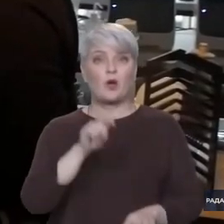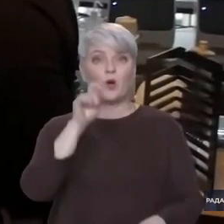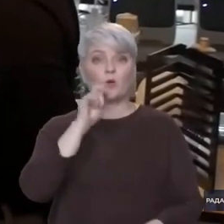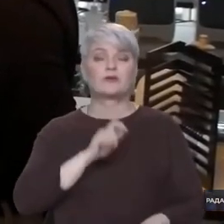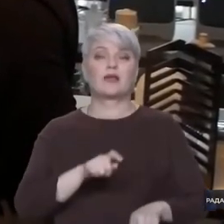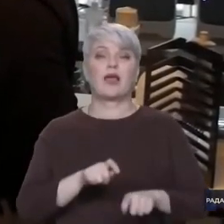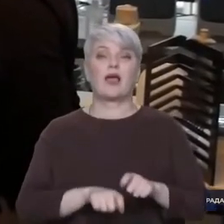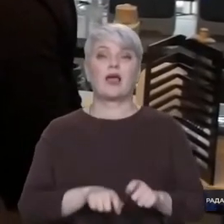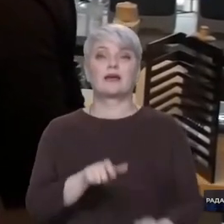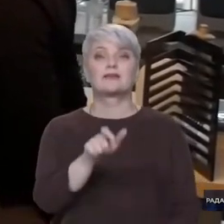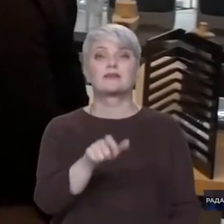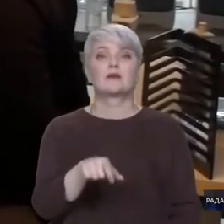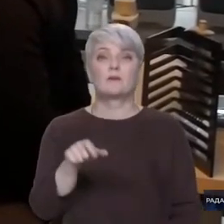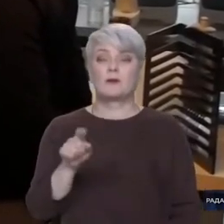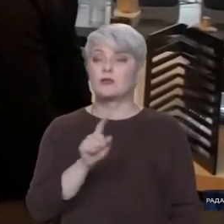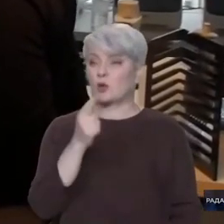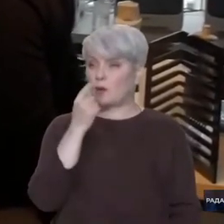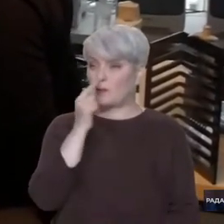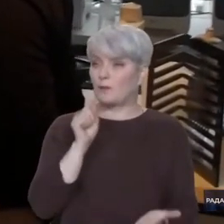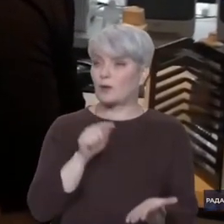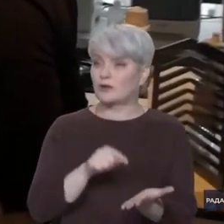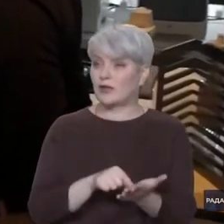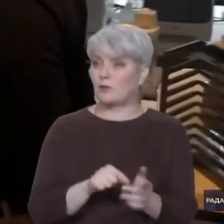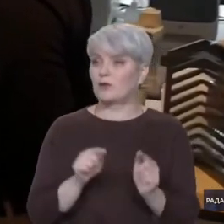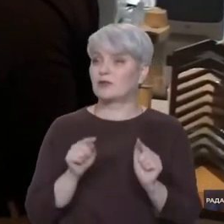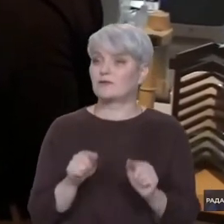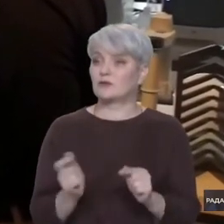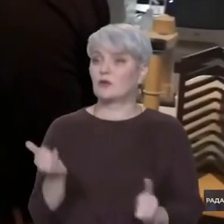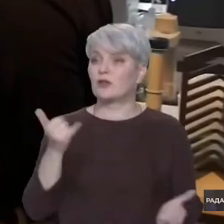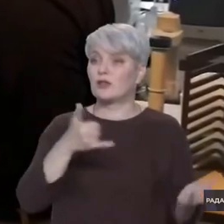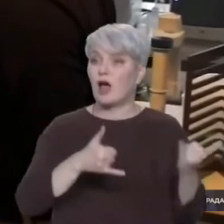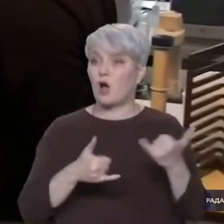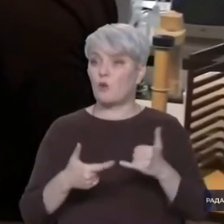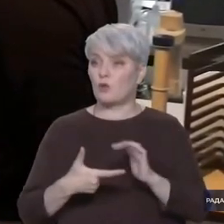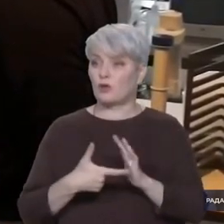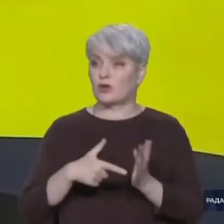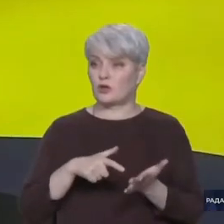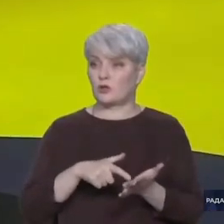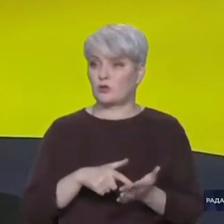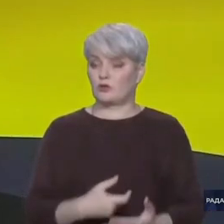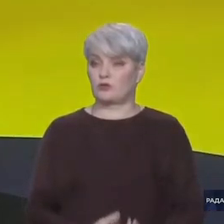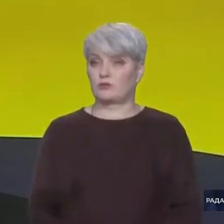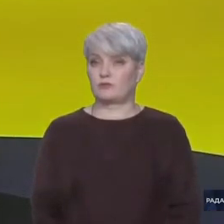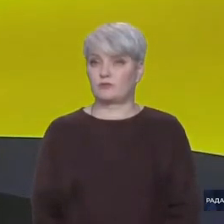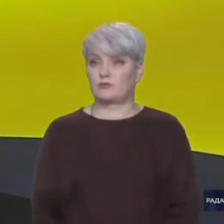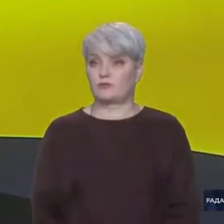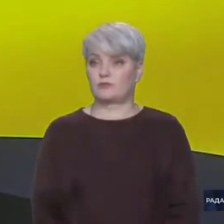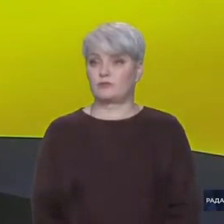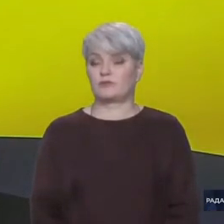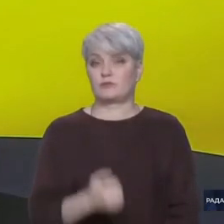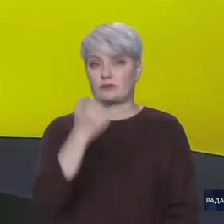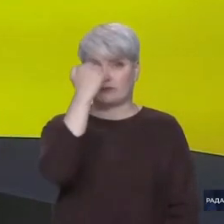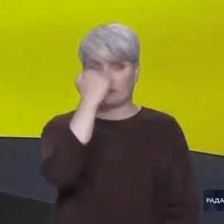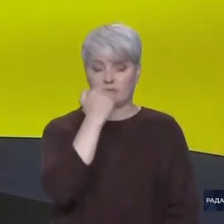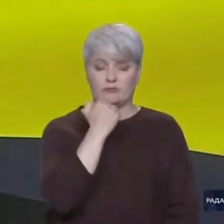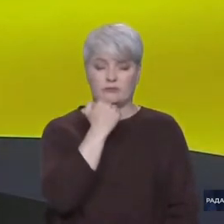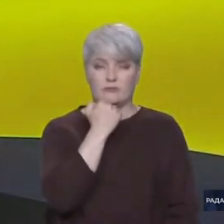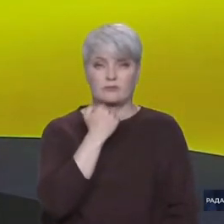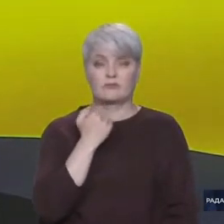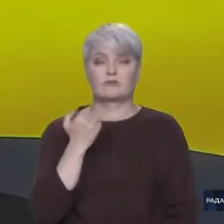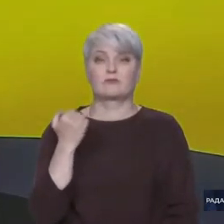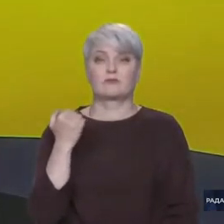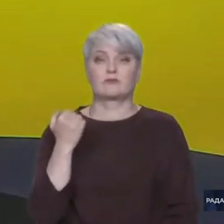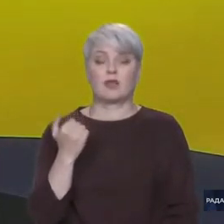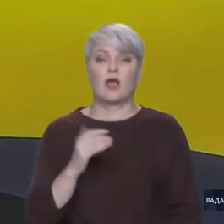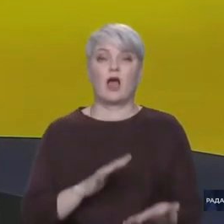щоб потрапити в цю лабораторію. Наразі це всі новини. Студія. Дякую, Ірино. Це була Ірина Драбок,